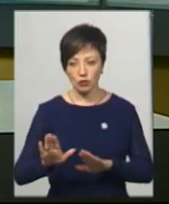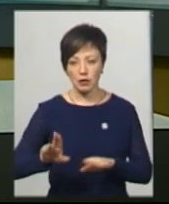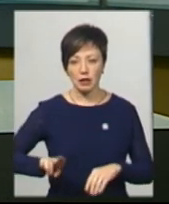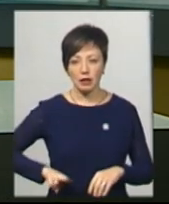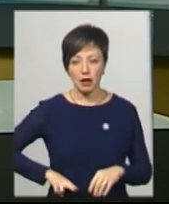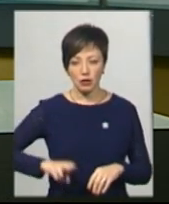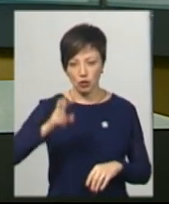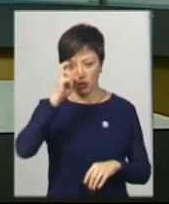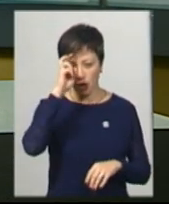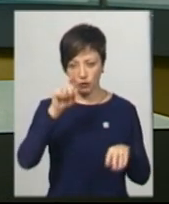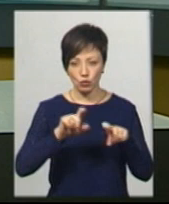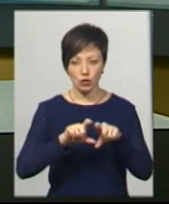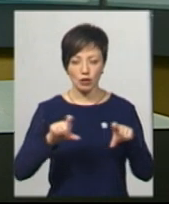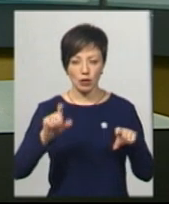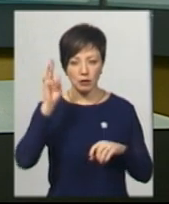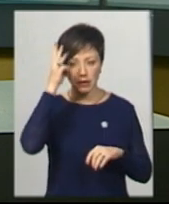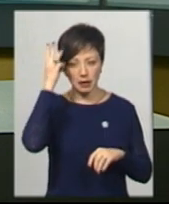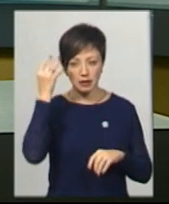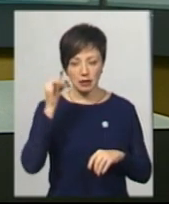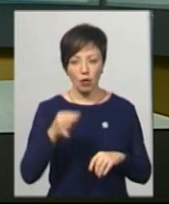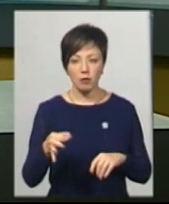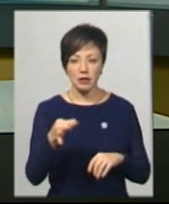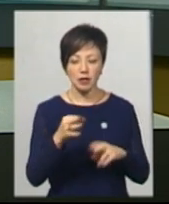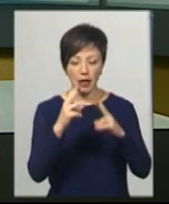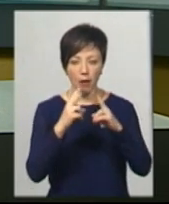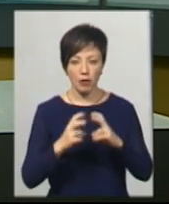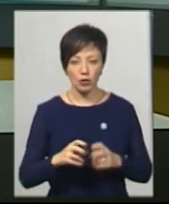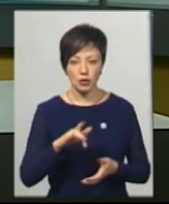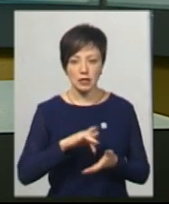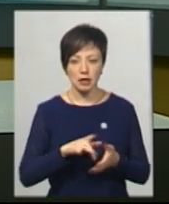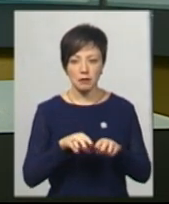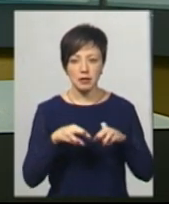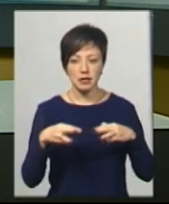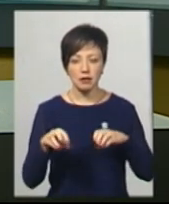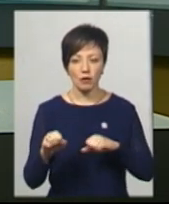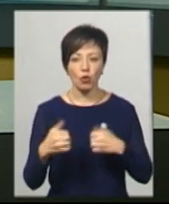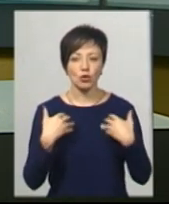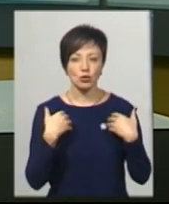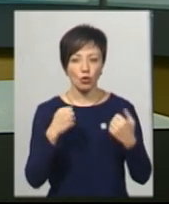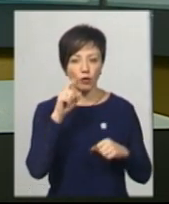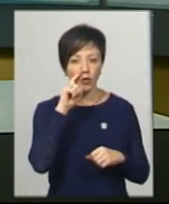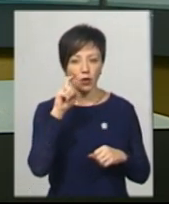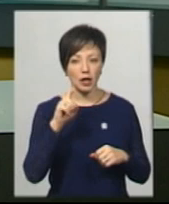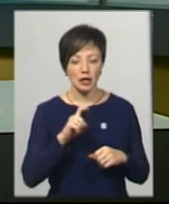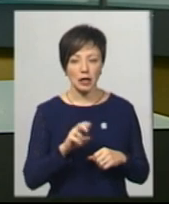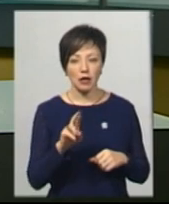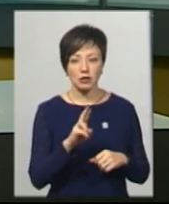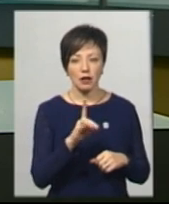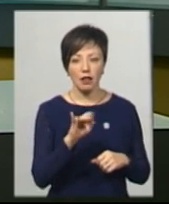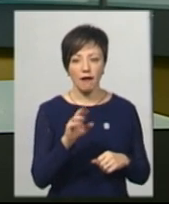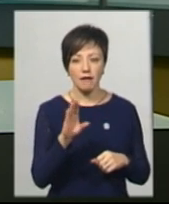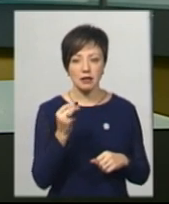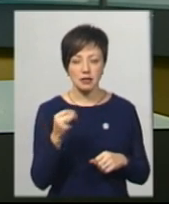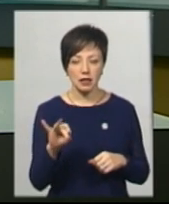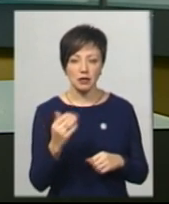директора державної установи Хмельницький обласний лабораторний центр Міністерства охорони здоров'я України Ярослав Гловацький.